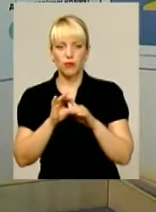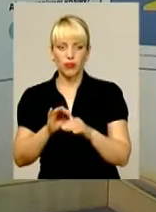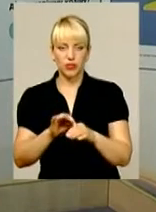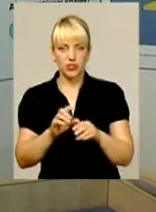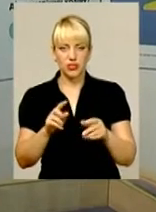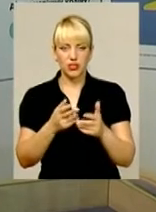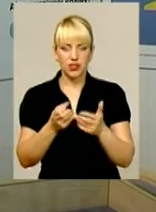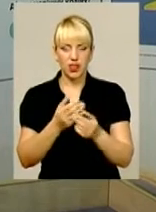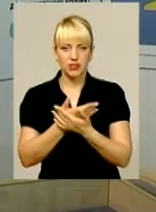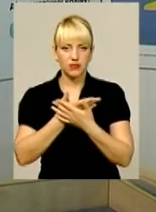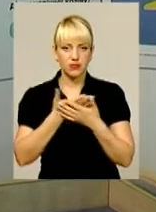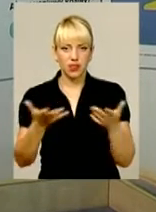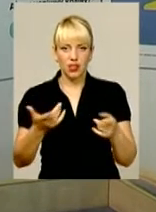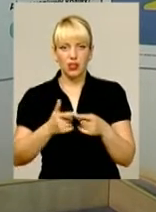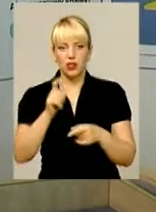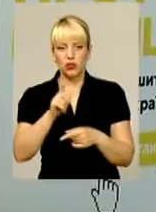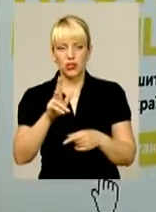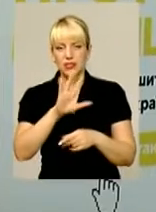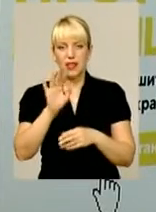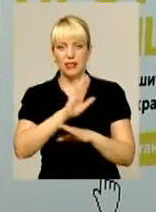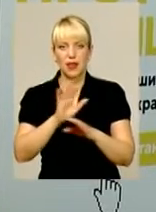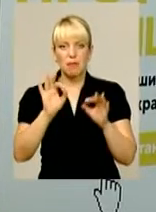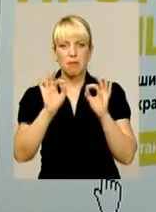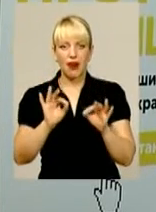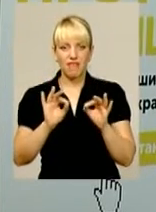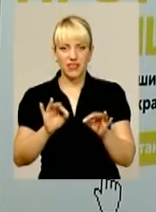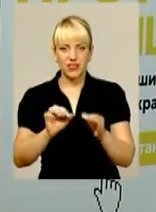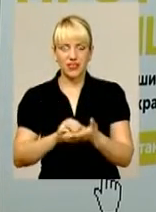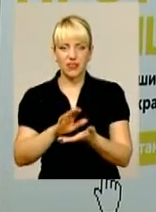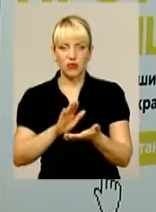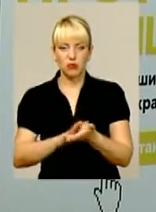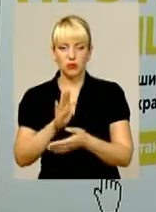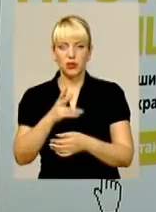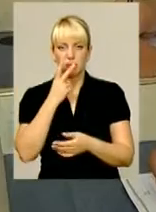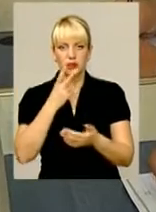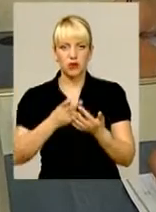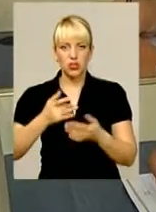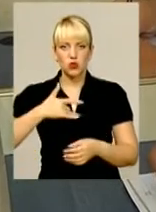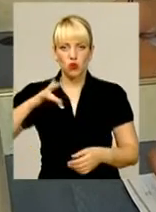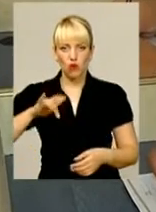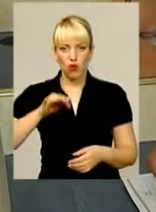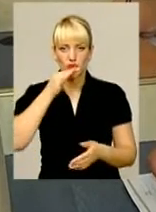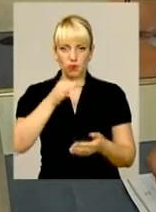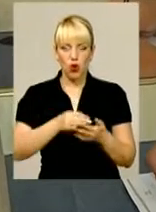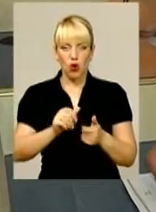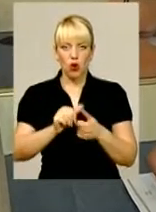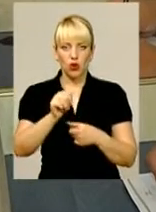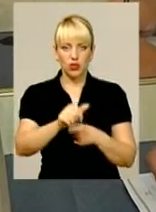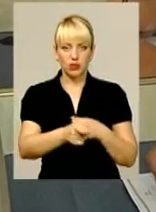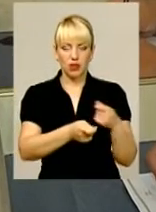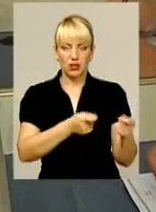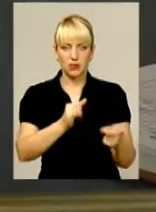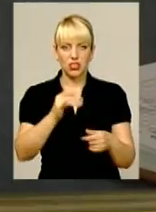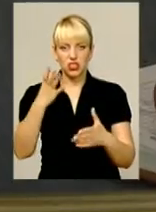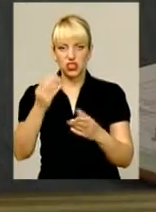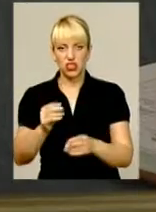руку чиновників, за неправдиві відомості у декларації тепер передбачено суворішу відповідальність. Окрім адміністративної, ще й